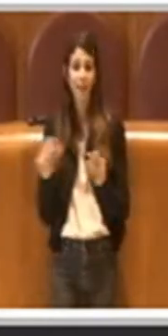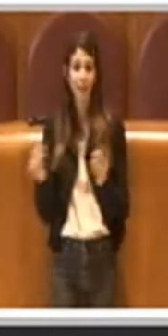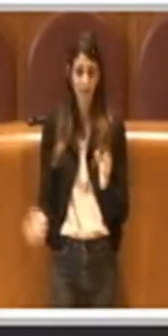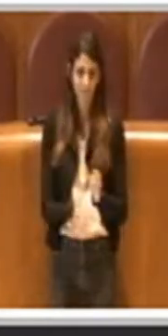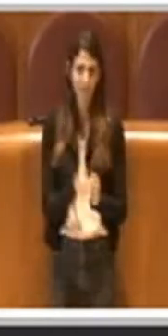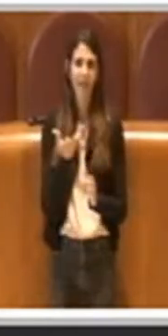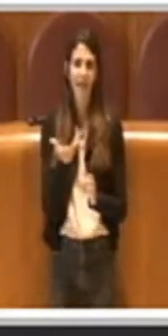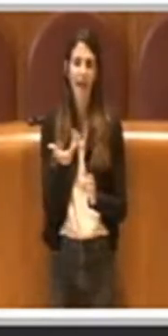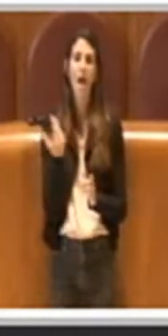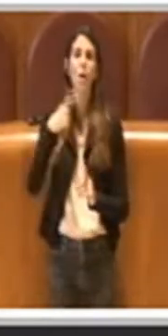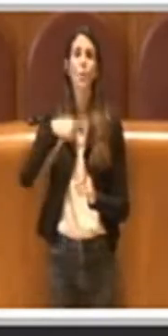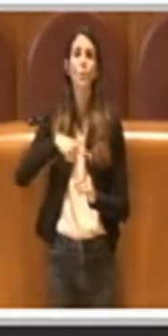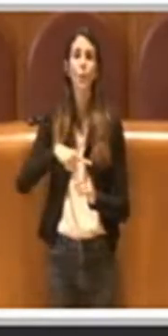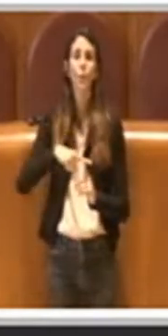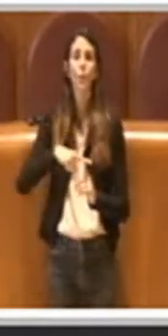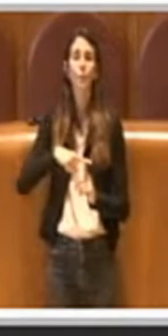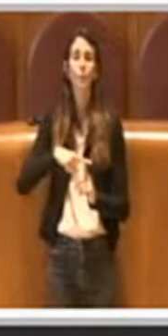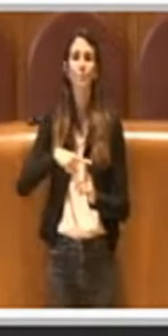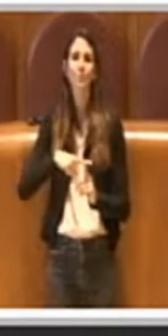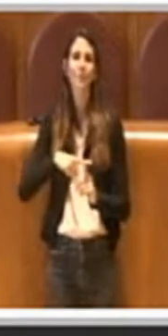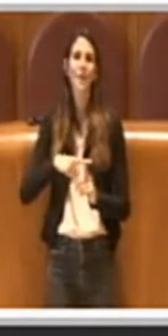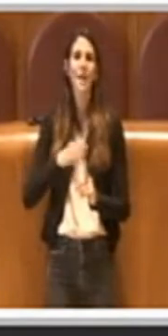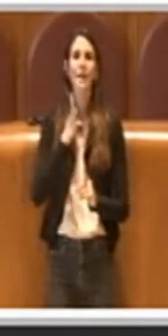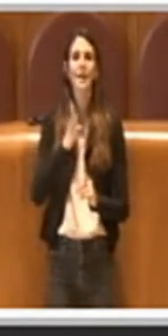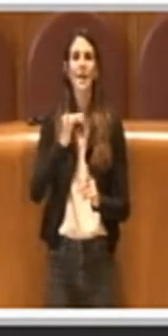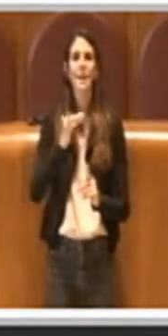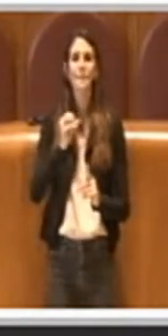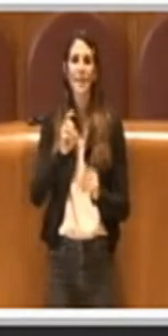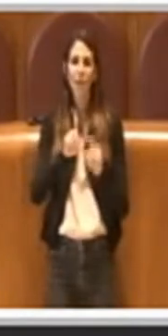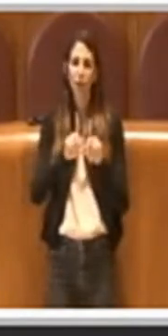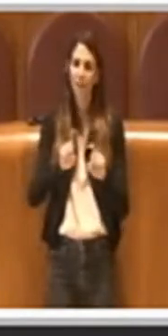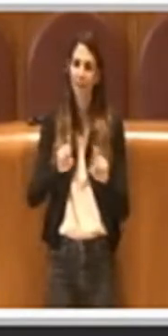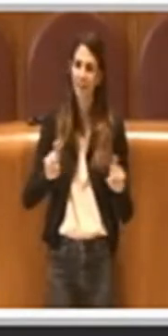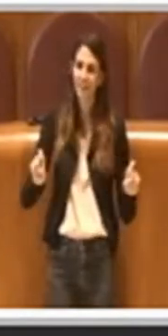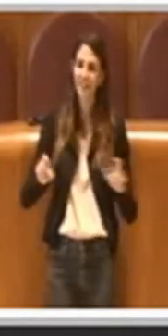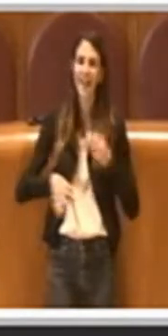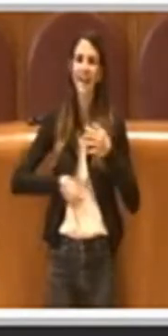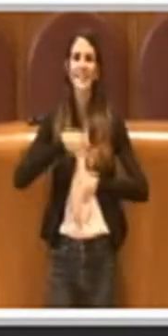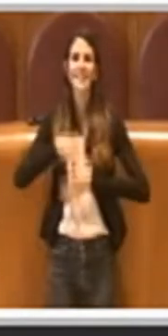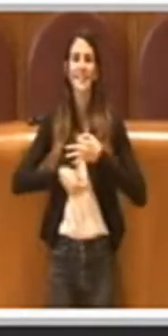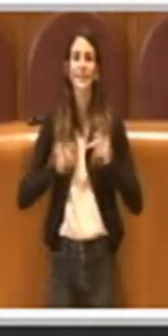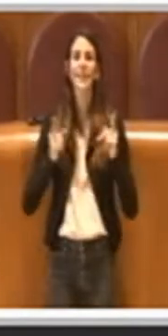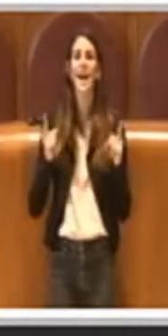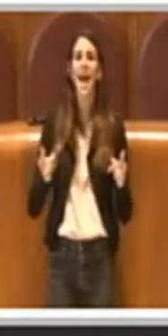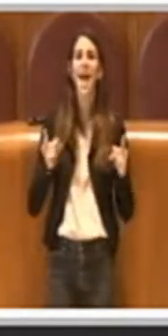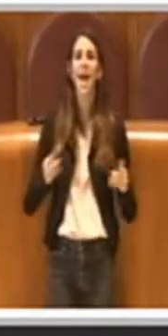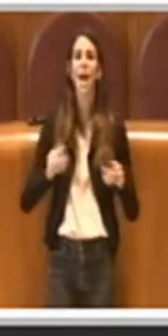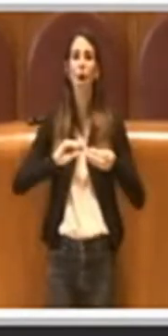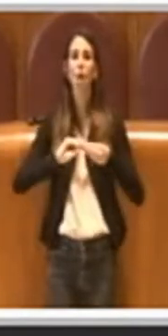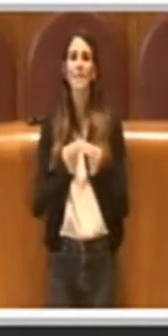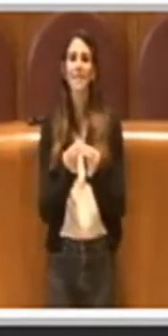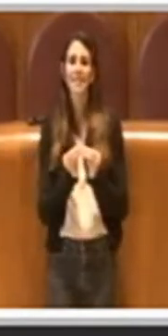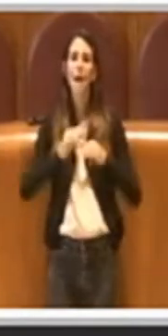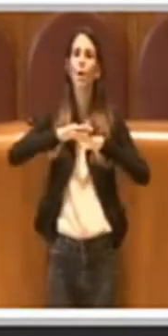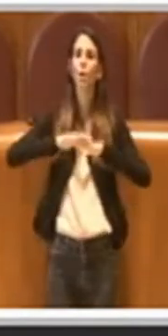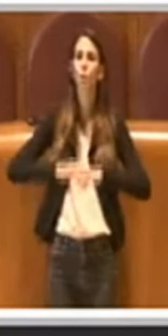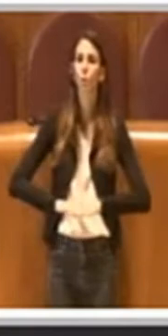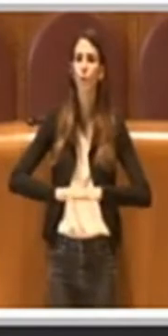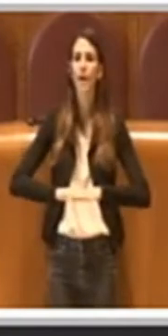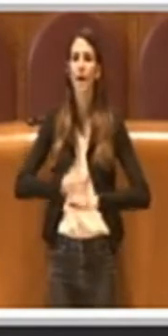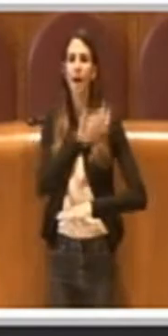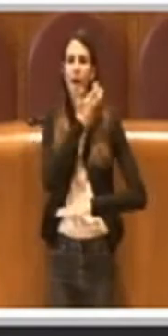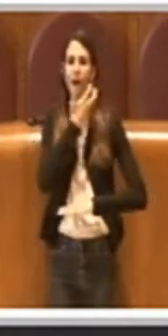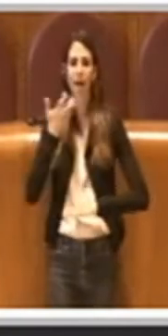biodiversità, insomma un ecosistema che finalmente si va a tutelare e si va a preservare.